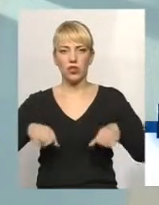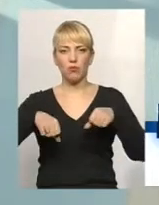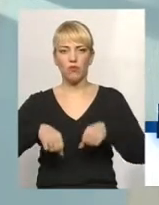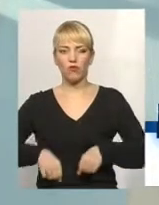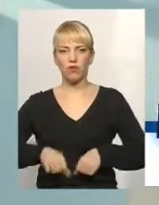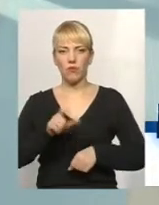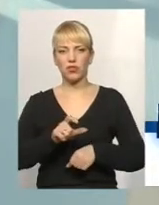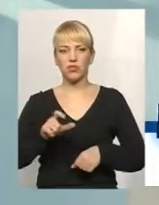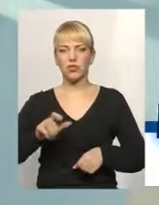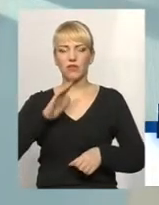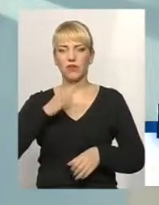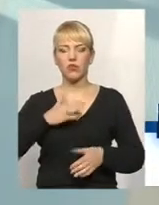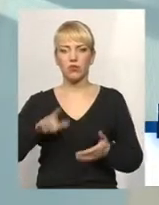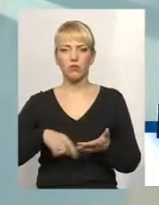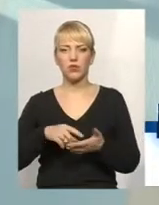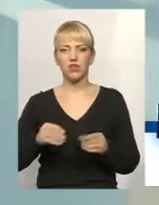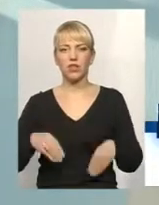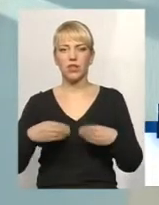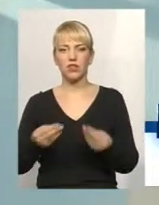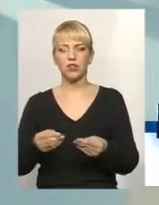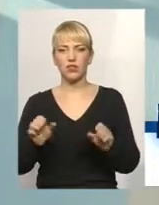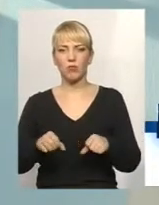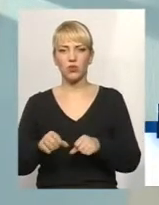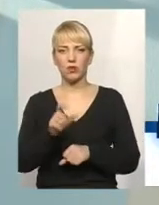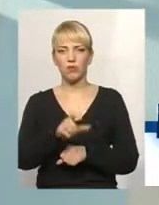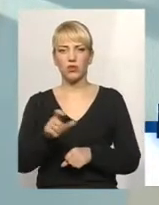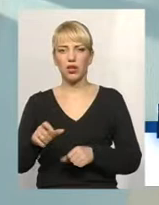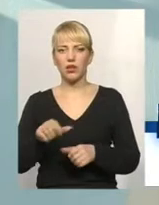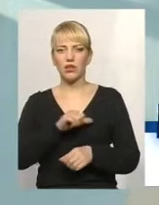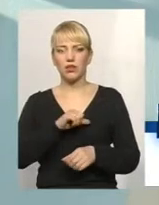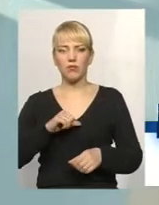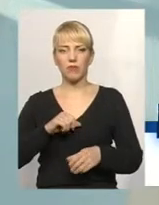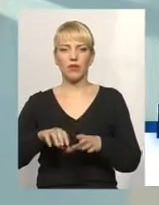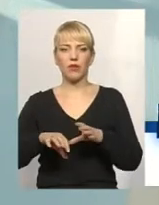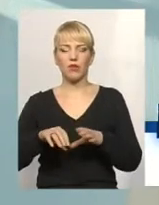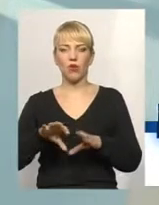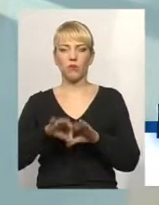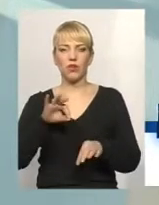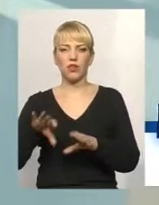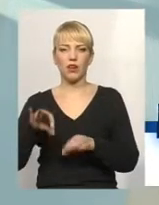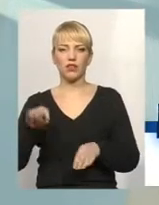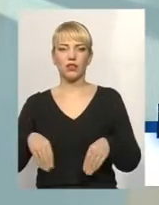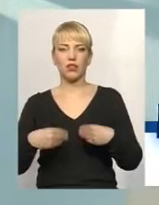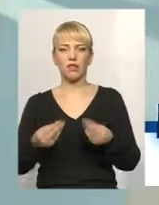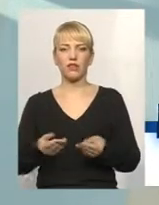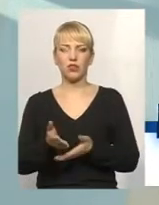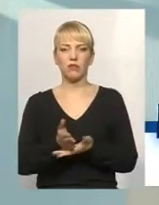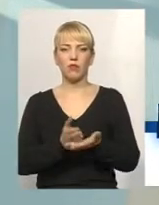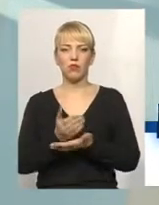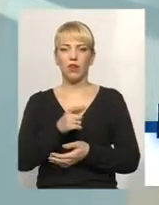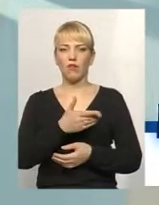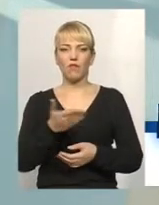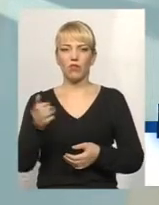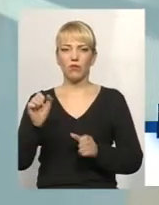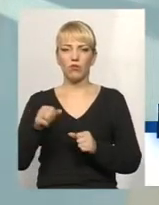нашого міста. Тобто, надається можливість їм самим обирати надавача послуг. Вони можуть створювати своє